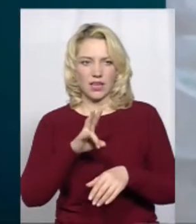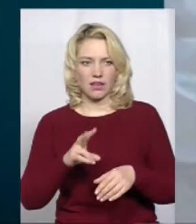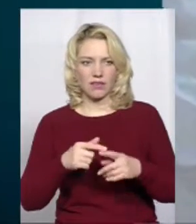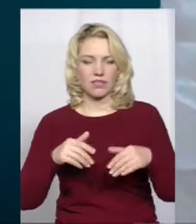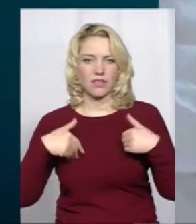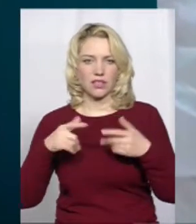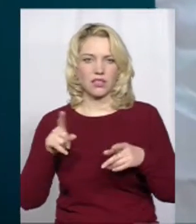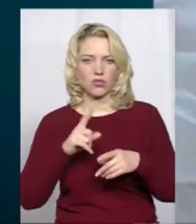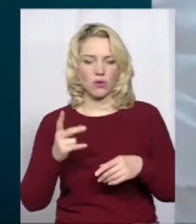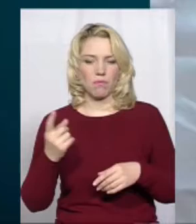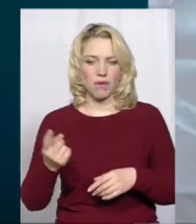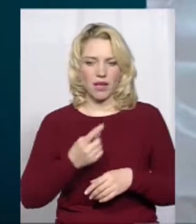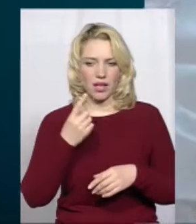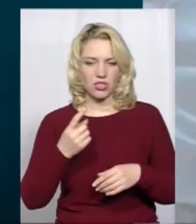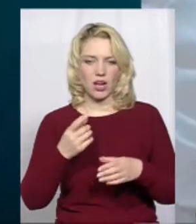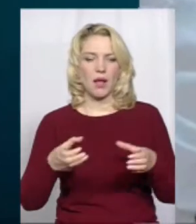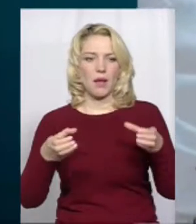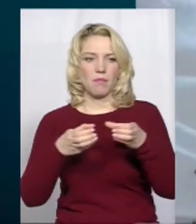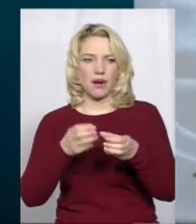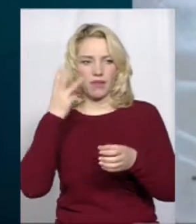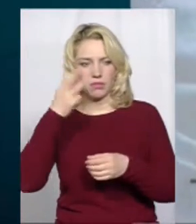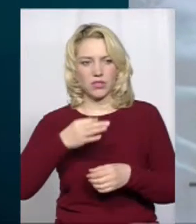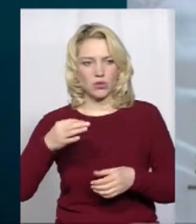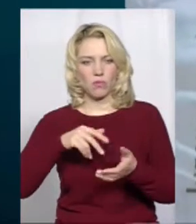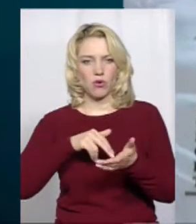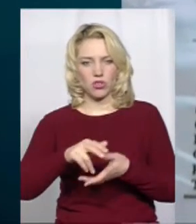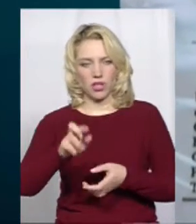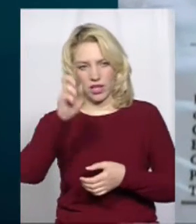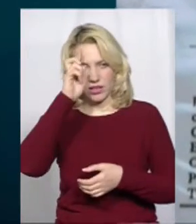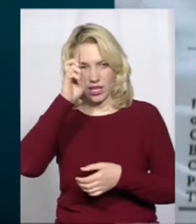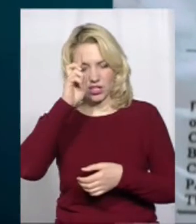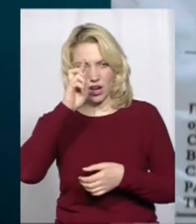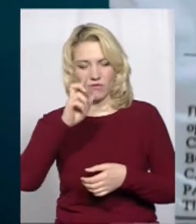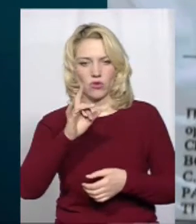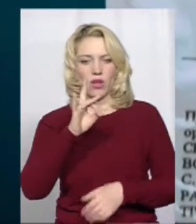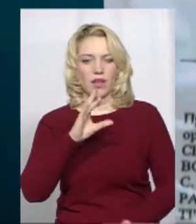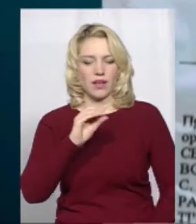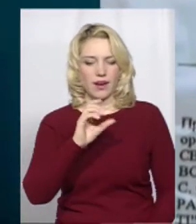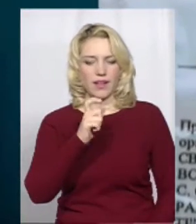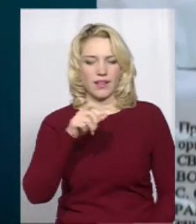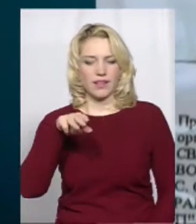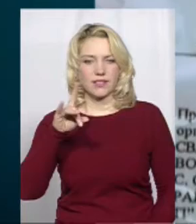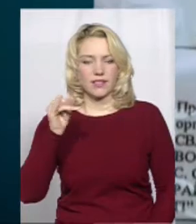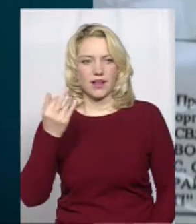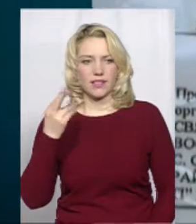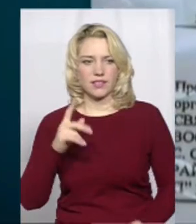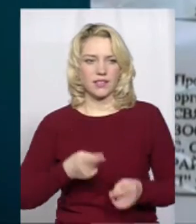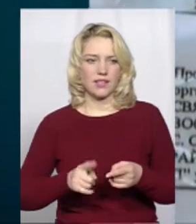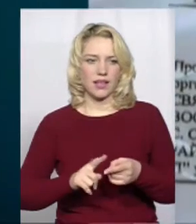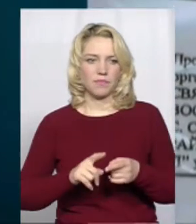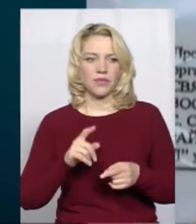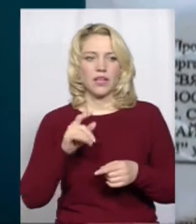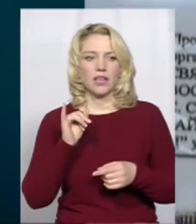із вітанням, що перша парафія у Хмельницькій області пройшла державну реєстрацію. Йдеться про релігійну громаду Святобокровської